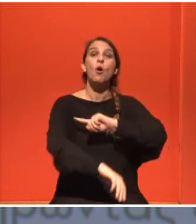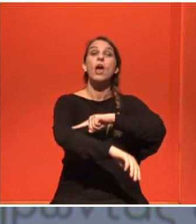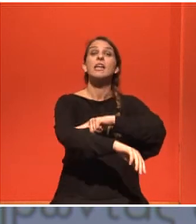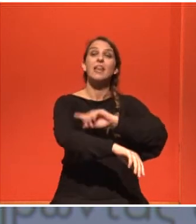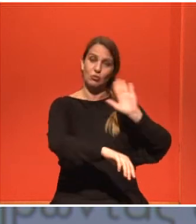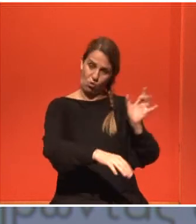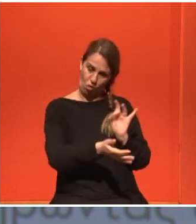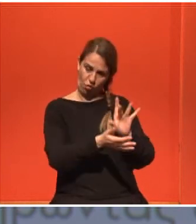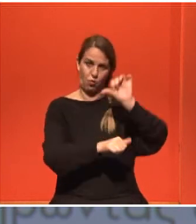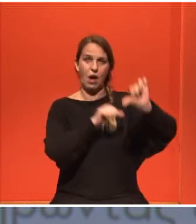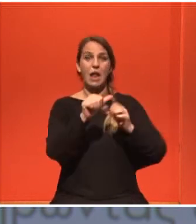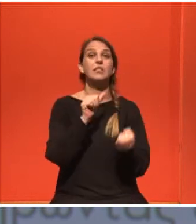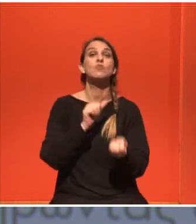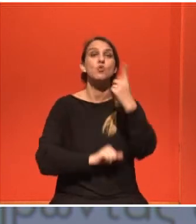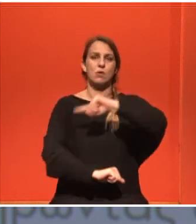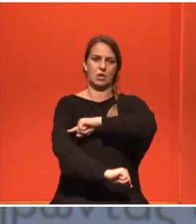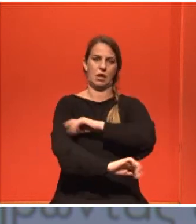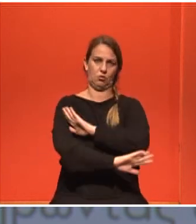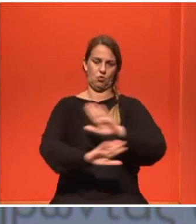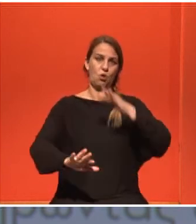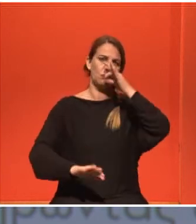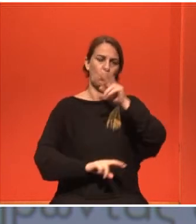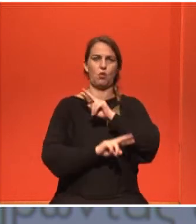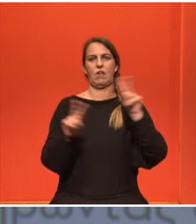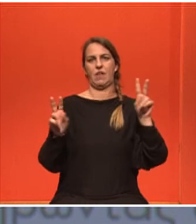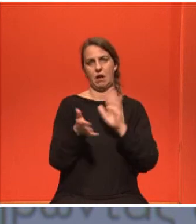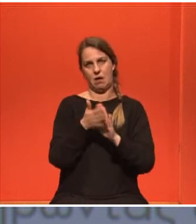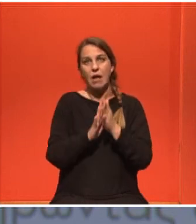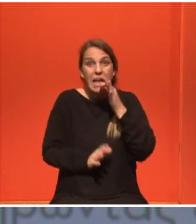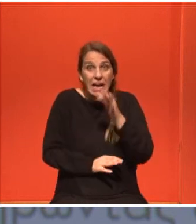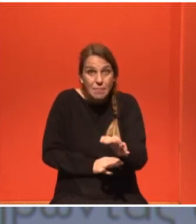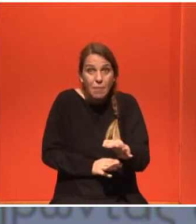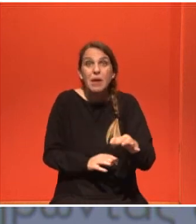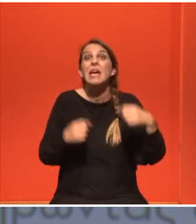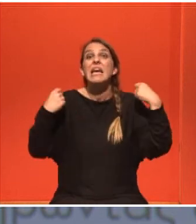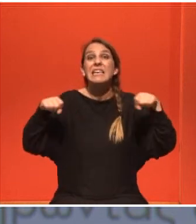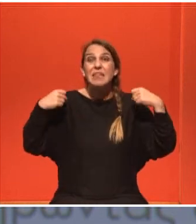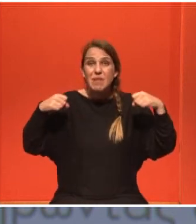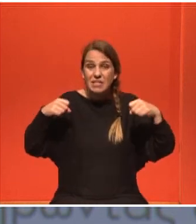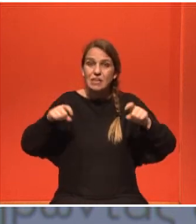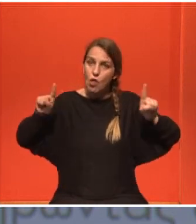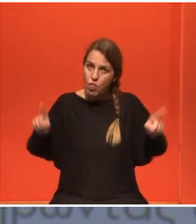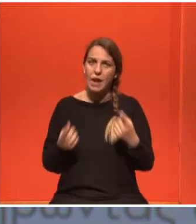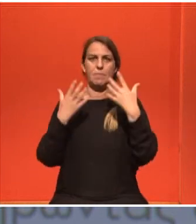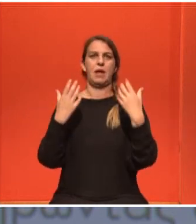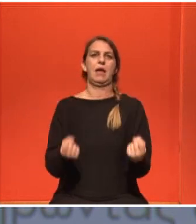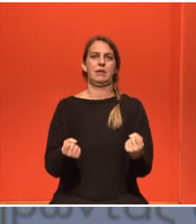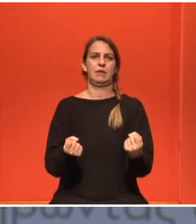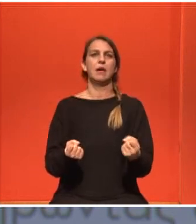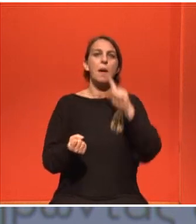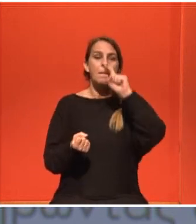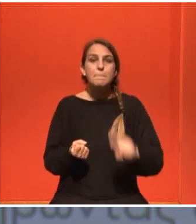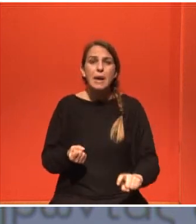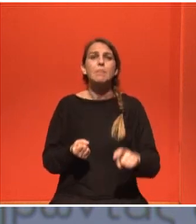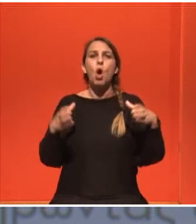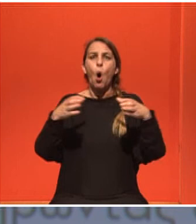ξεκάθαρη σε αυτό το πράγμα. Συγγνώμη. Όπως λέμε, μιλάμε για θεραπευτική γυμναστική. Είναι ένα σύνολο ανθρώπων που πρέπει να συνεργάζεται.